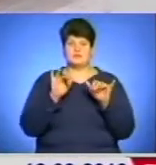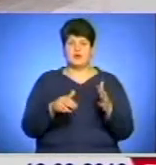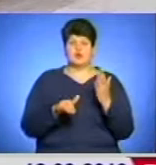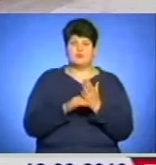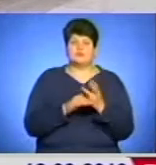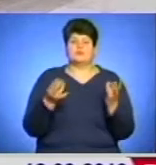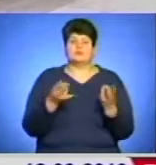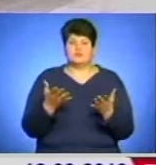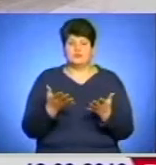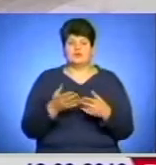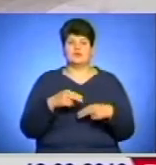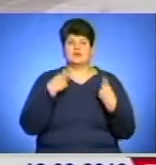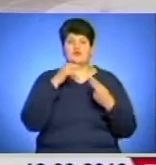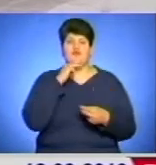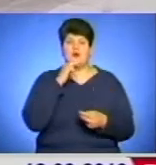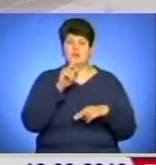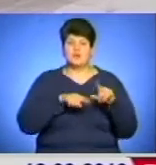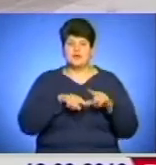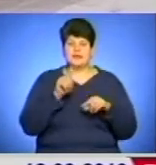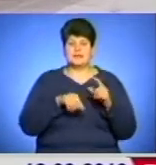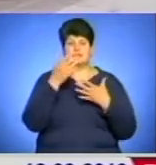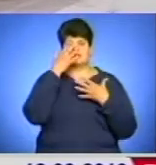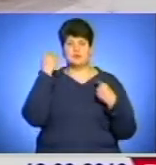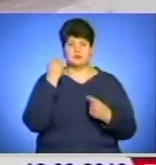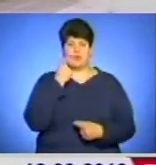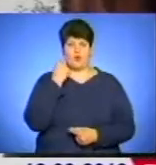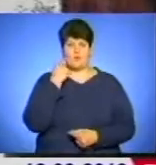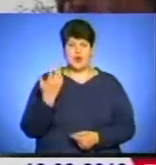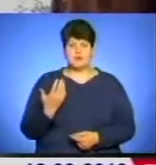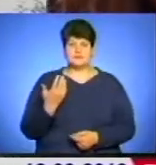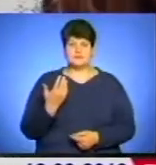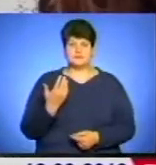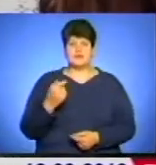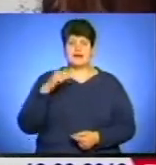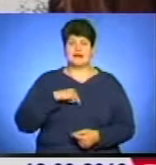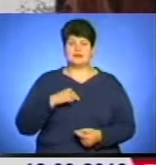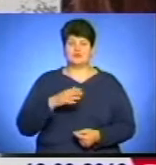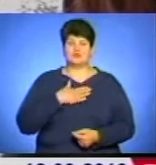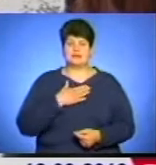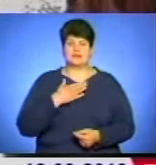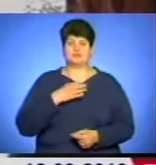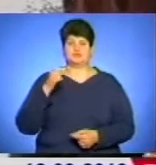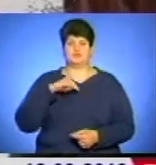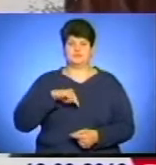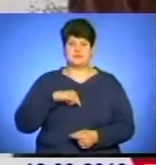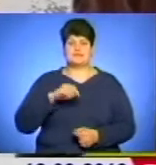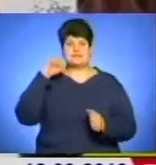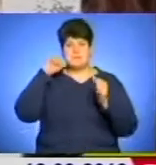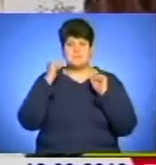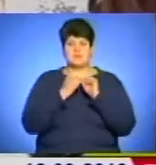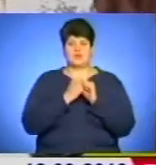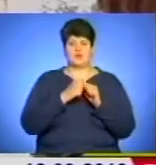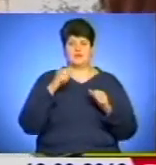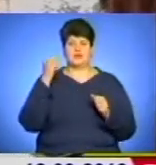потребуючим, приділити увагу рідним, забути про образи. Характерно для нашого, на жаль, менталітету запам'ятовувати